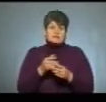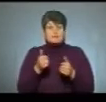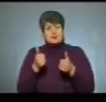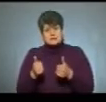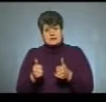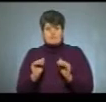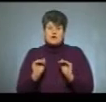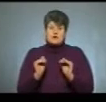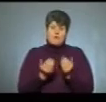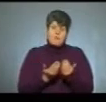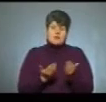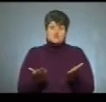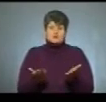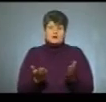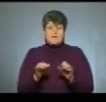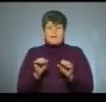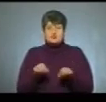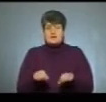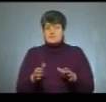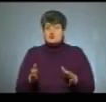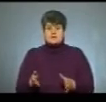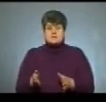мірі обмежує можливості